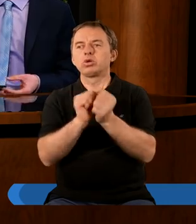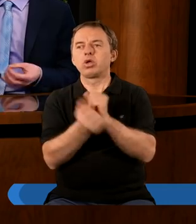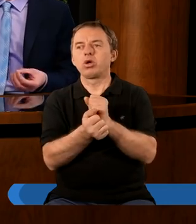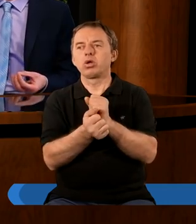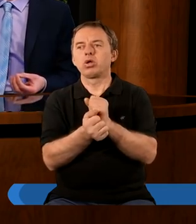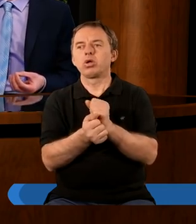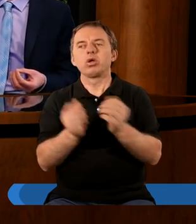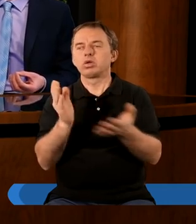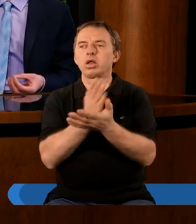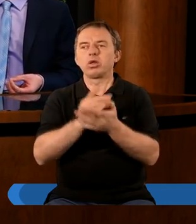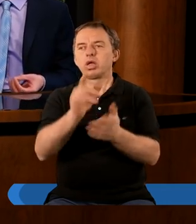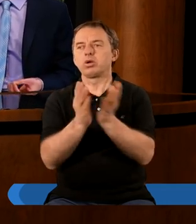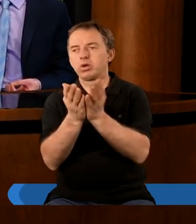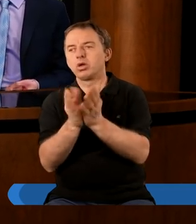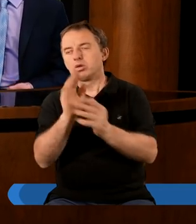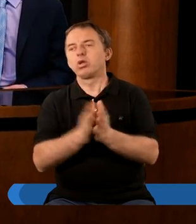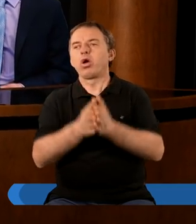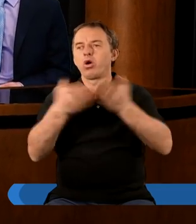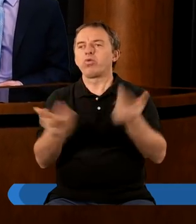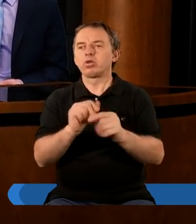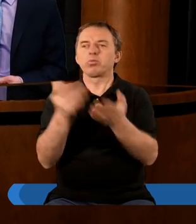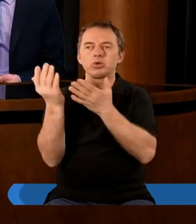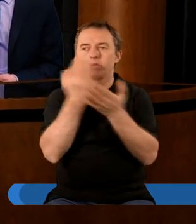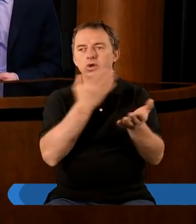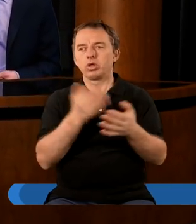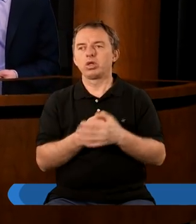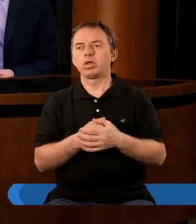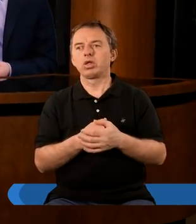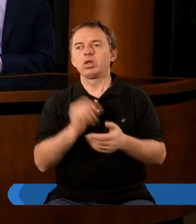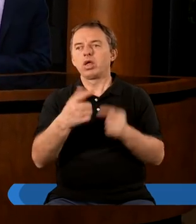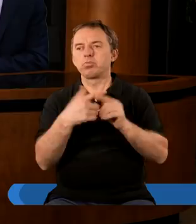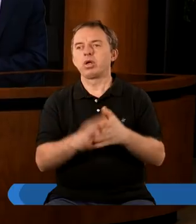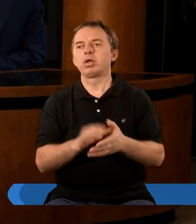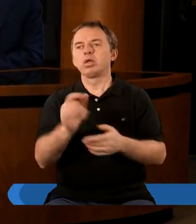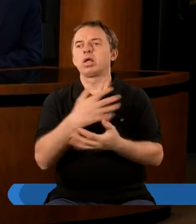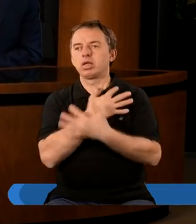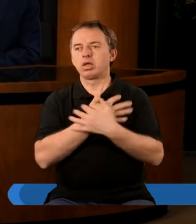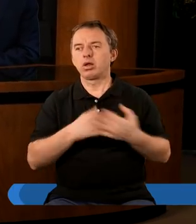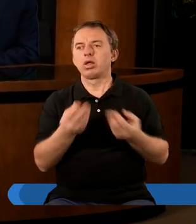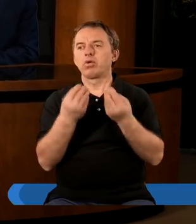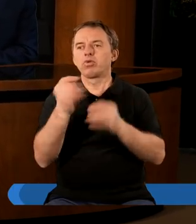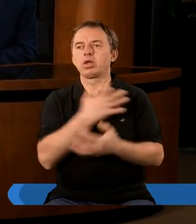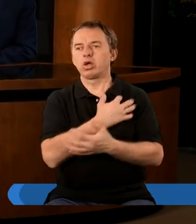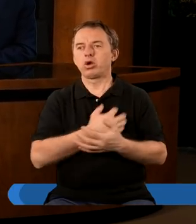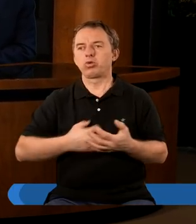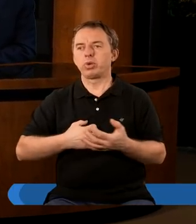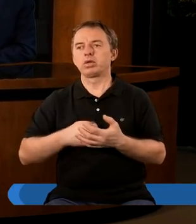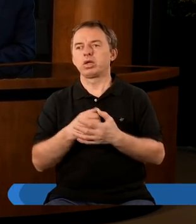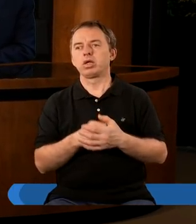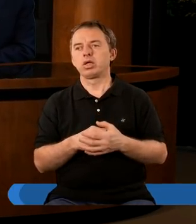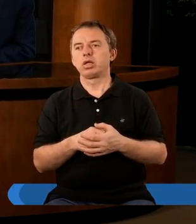zależą od tej księgi. Czy ktoś ją otworzy, czy ktoś ją przeczyta. Jest moment wielkiego dramatu i wielkiej rozpaczy.